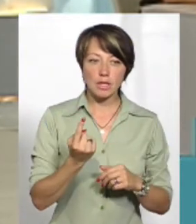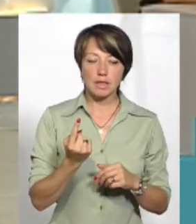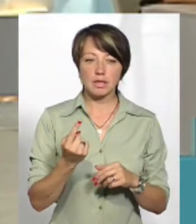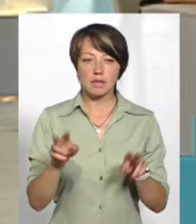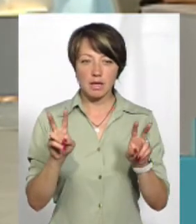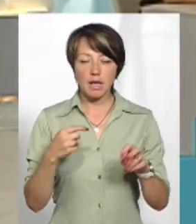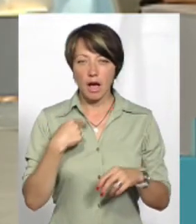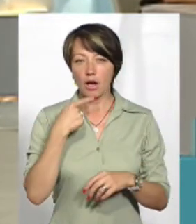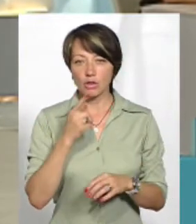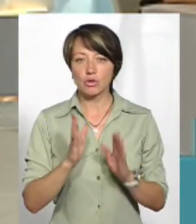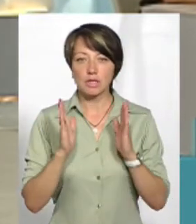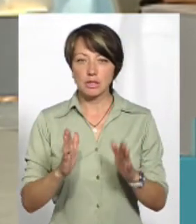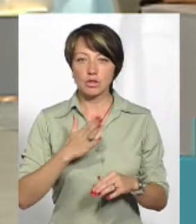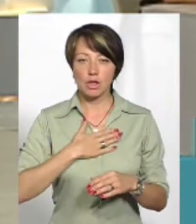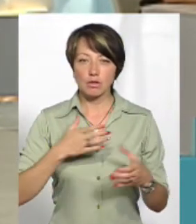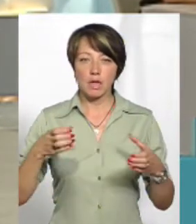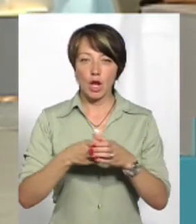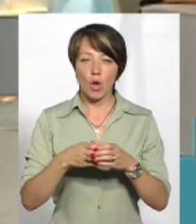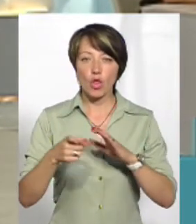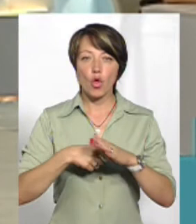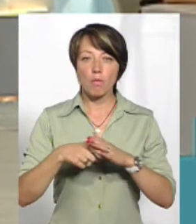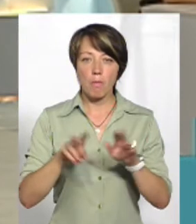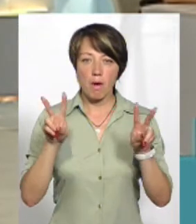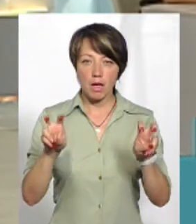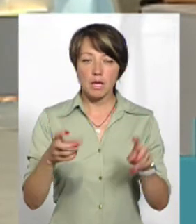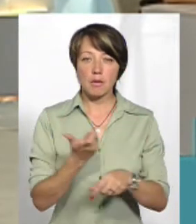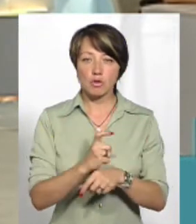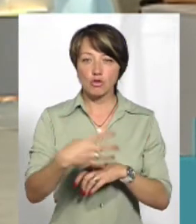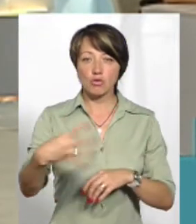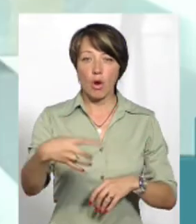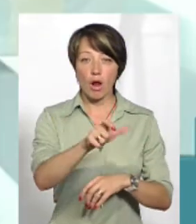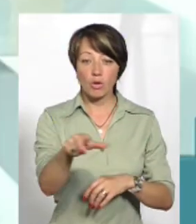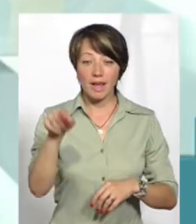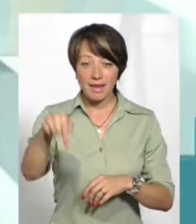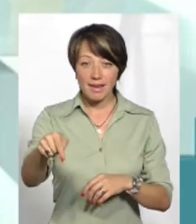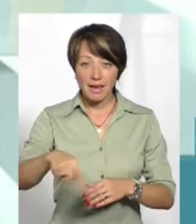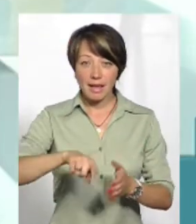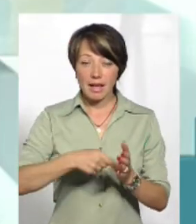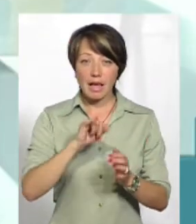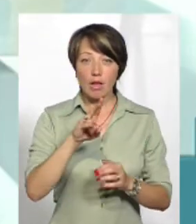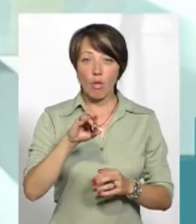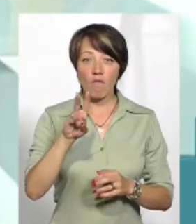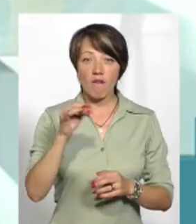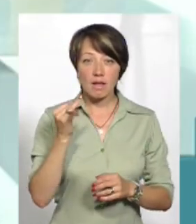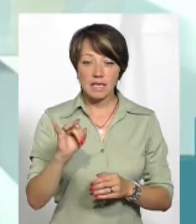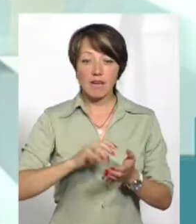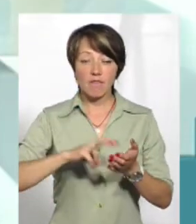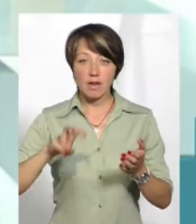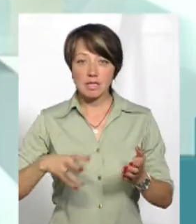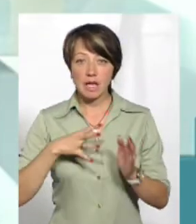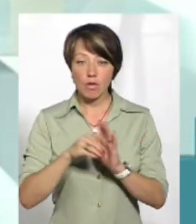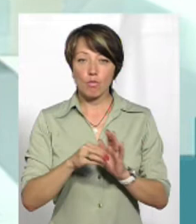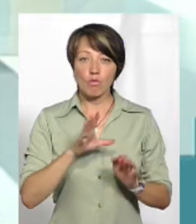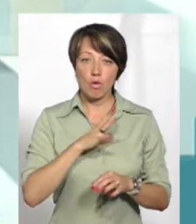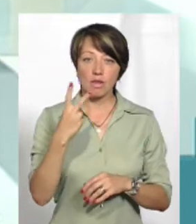щось. Я кажу чітко за батальйон «Донбас». Більше 40 людей в самому Іловайську і при виході з Іловайську загинуло. А